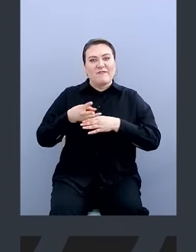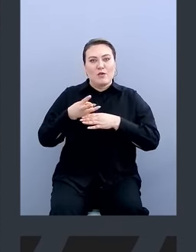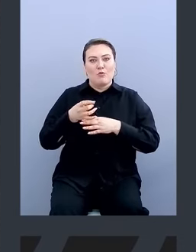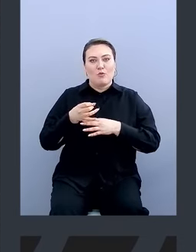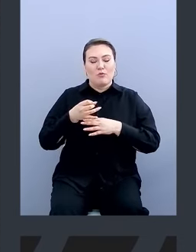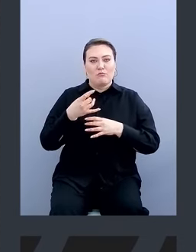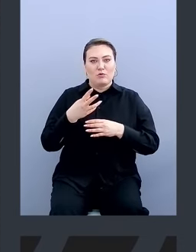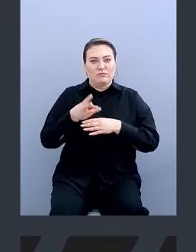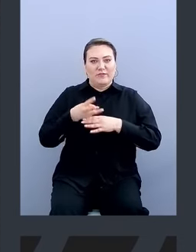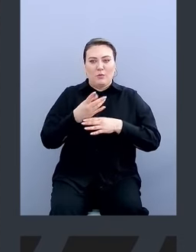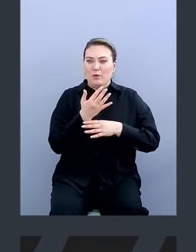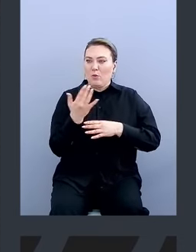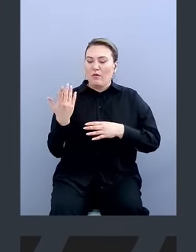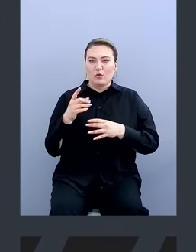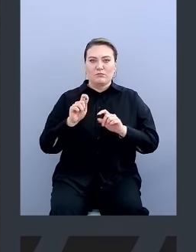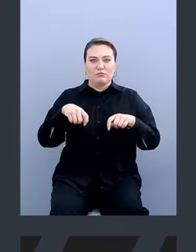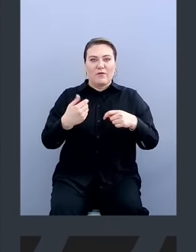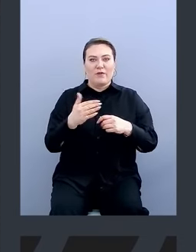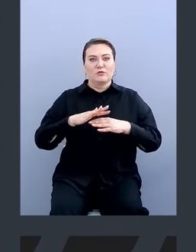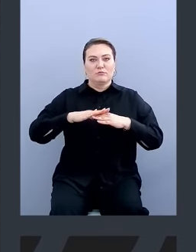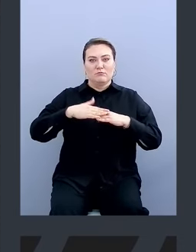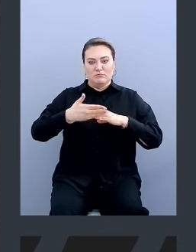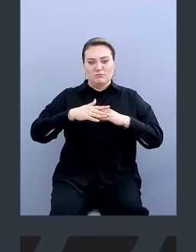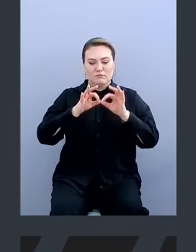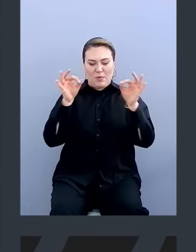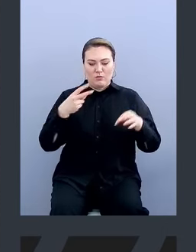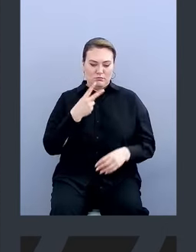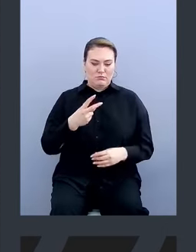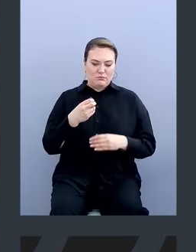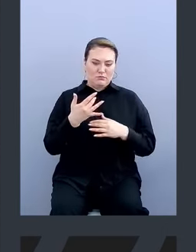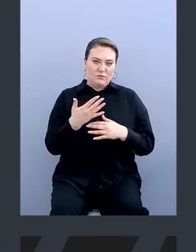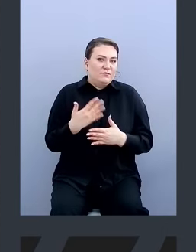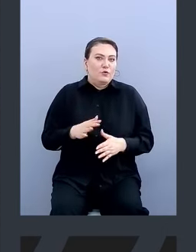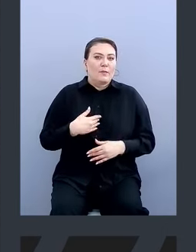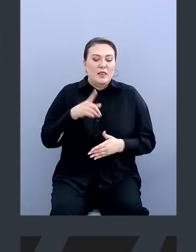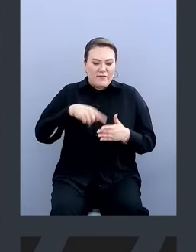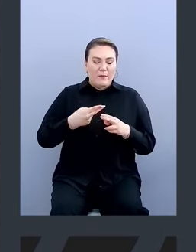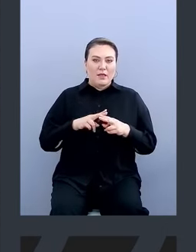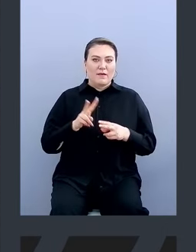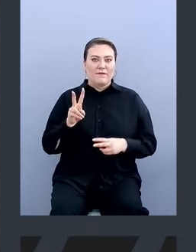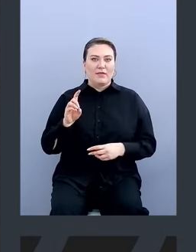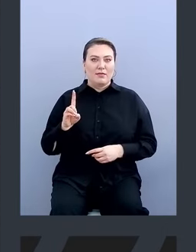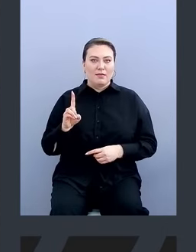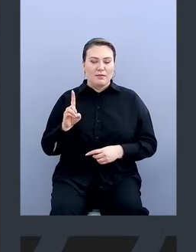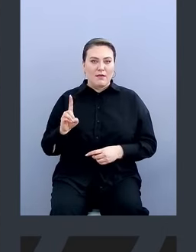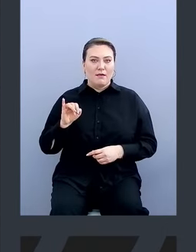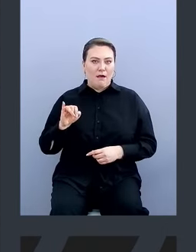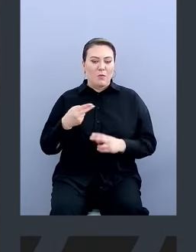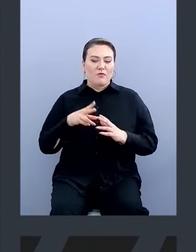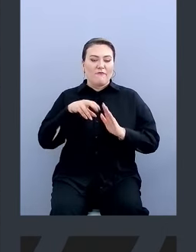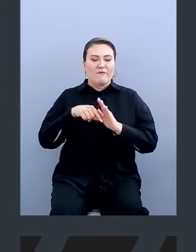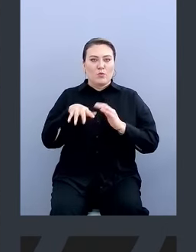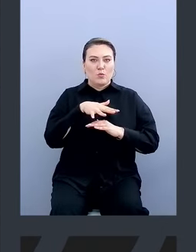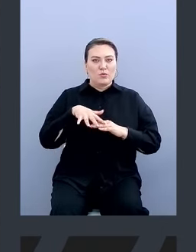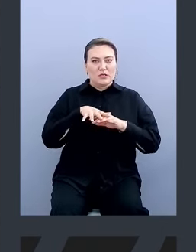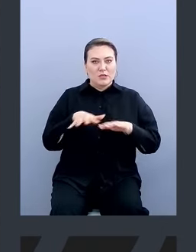видеопотока в ваш браузер, соответственно, понятно, и мы доверяем этой ВДАйке, потому что она стоит внутри сети. И мы тем